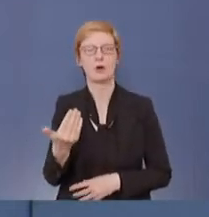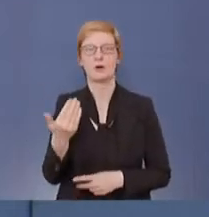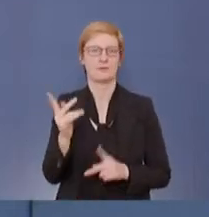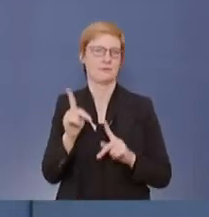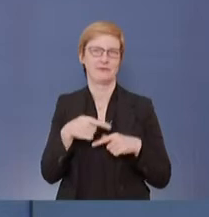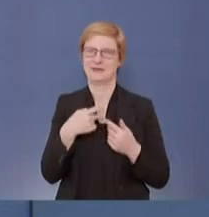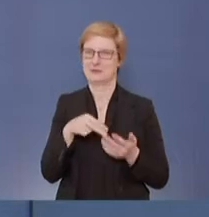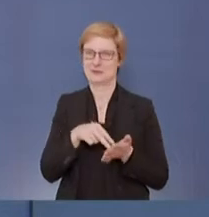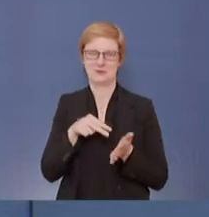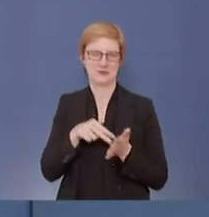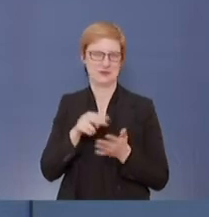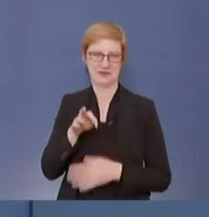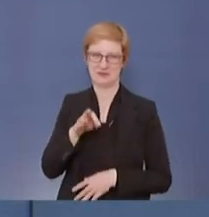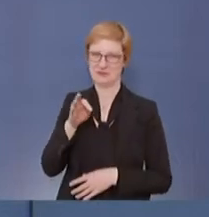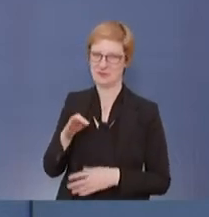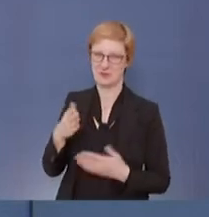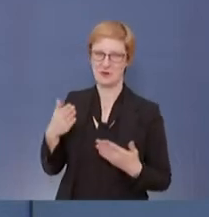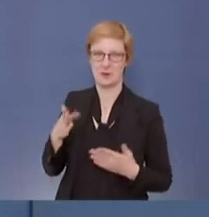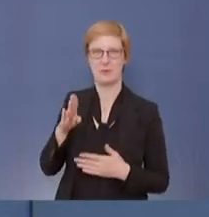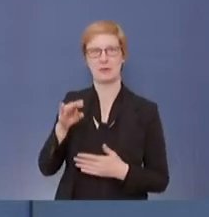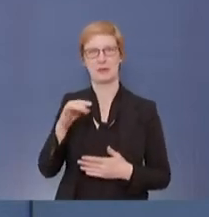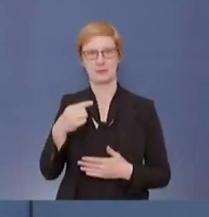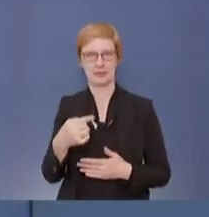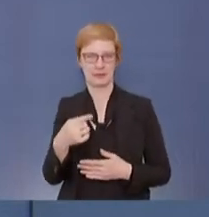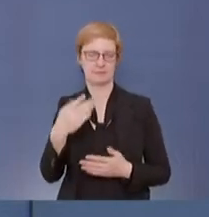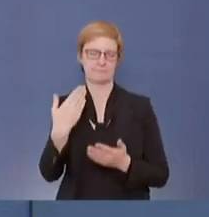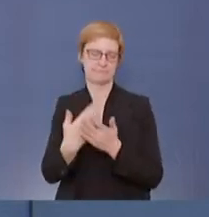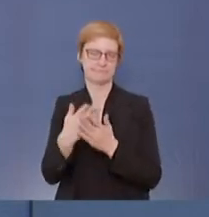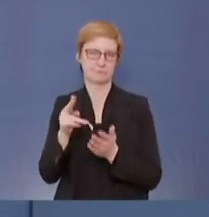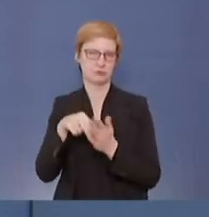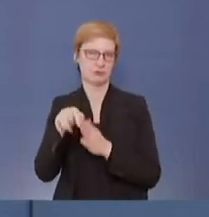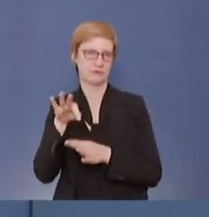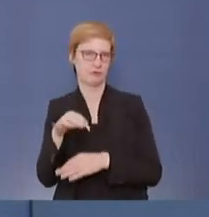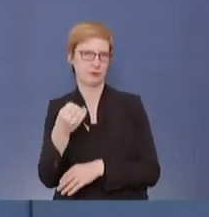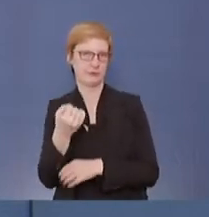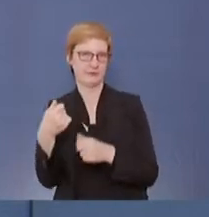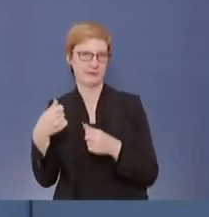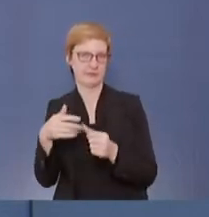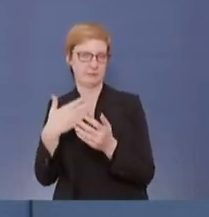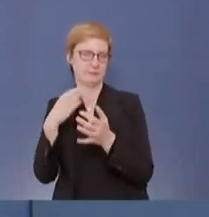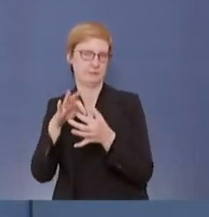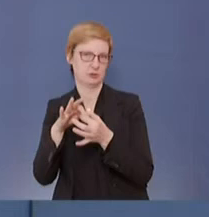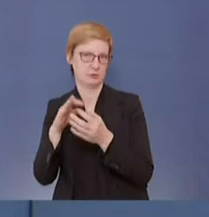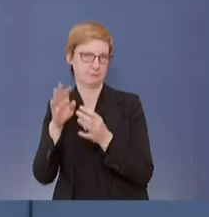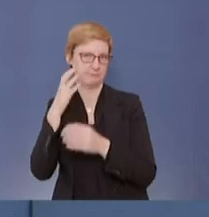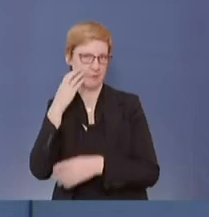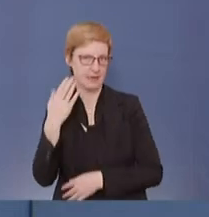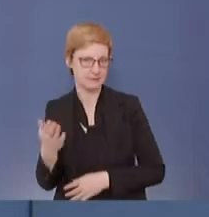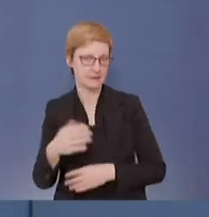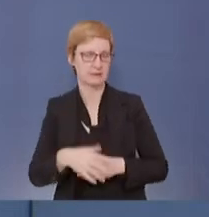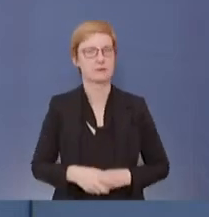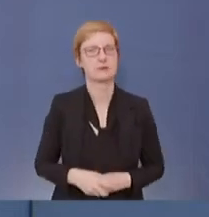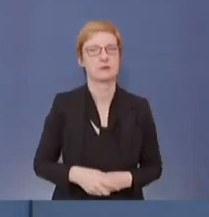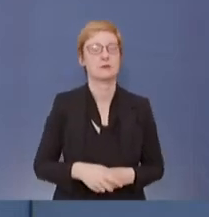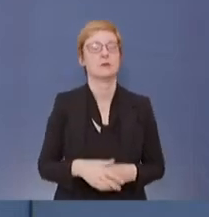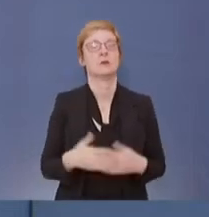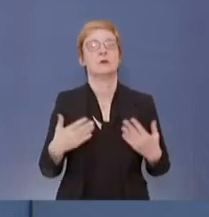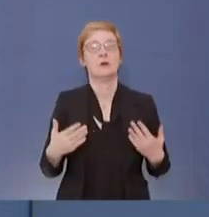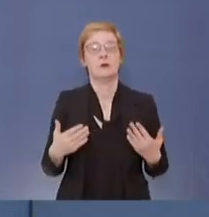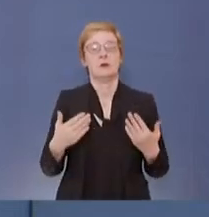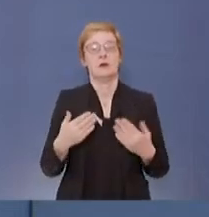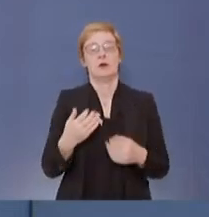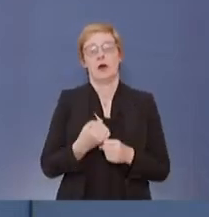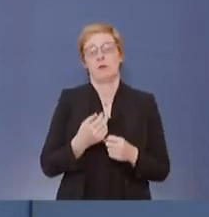Zuständigkeit, das wäre dann das BMG sicherlich. Und wie gesagt, per se aus dem